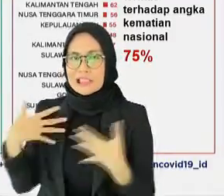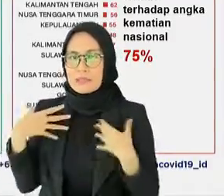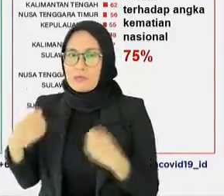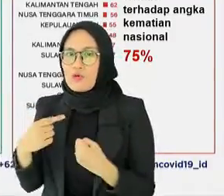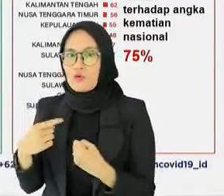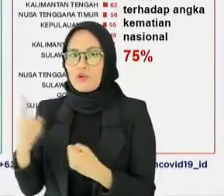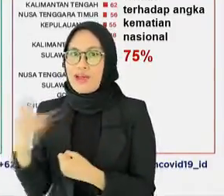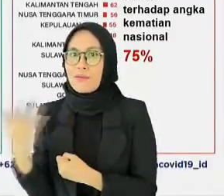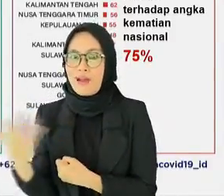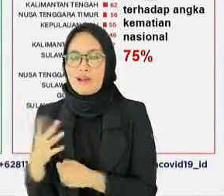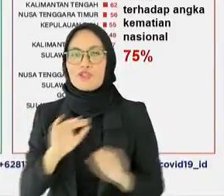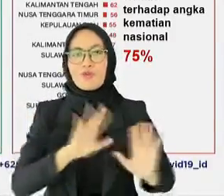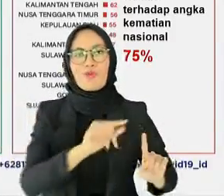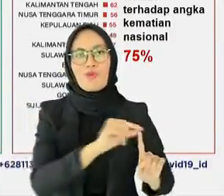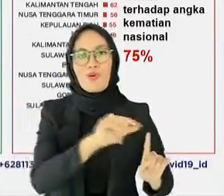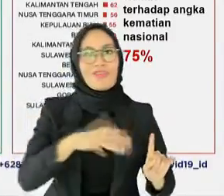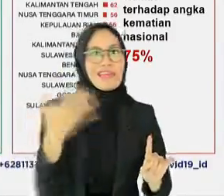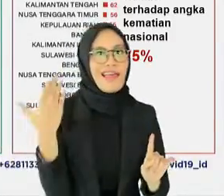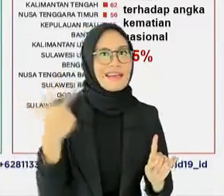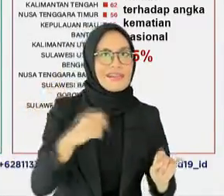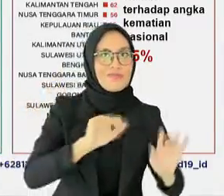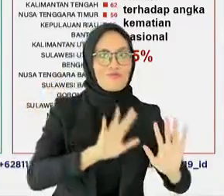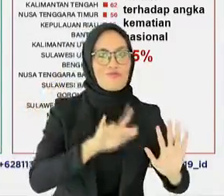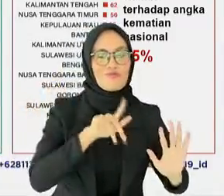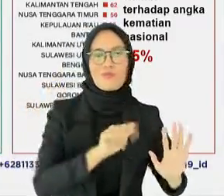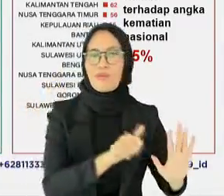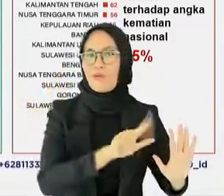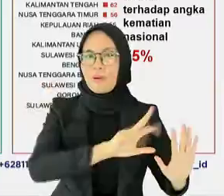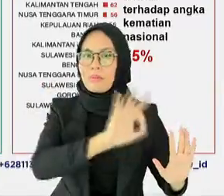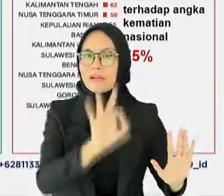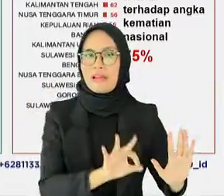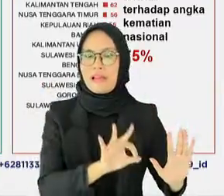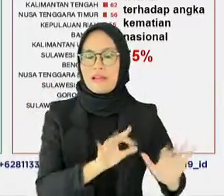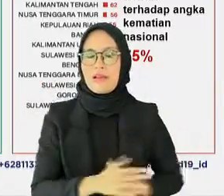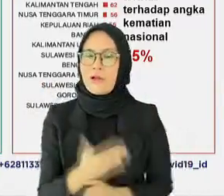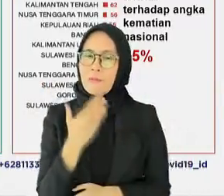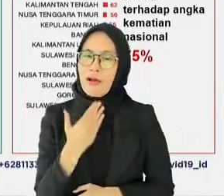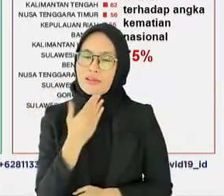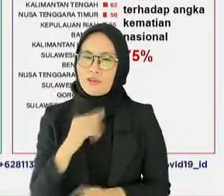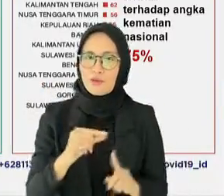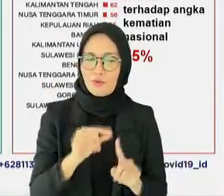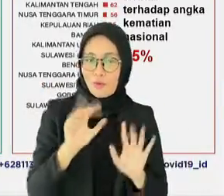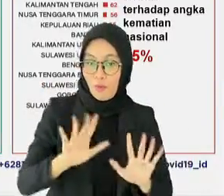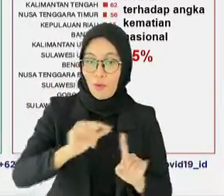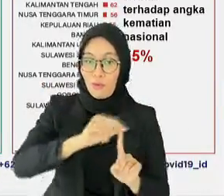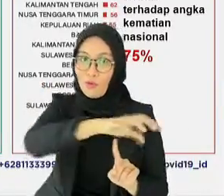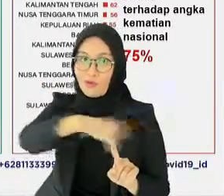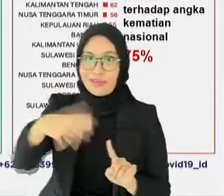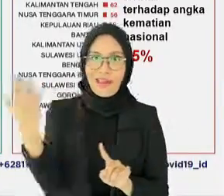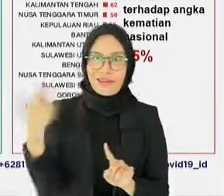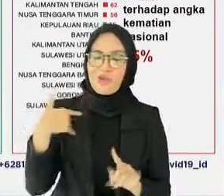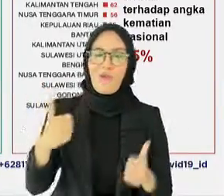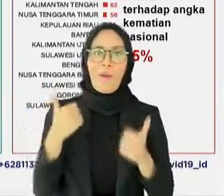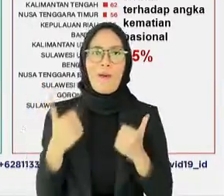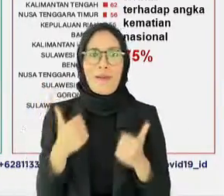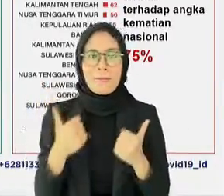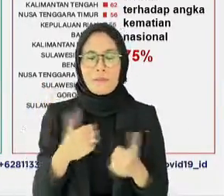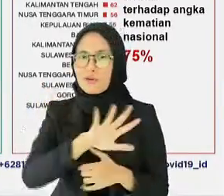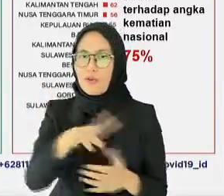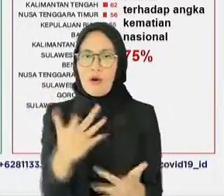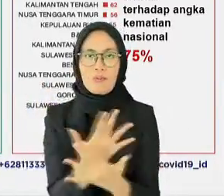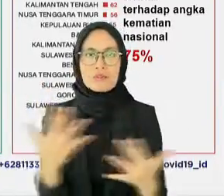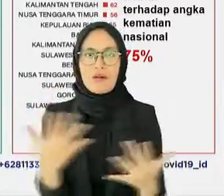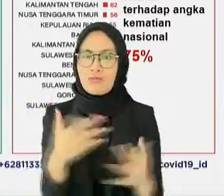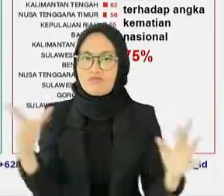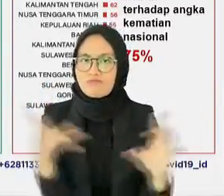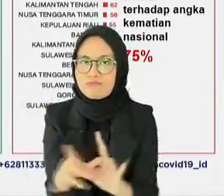kepada seluruh tenaga kesehatan, pemerintah daerah, dan seluruh lapisan masyarakatnya yang telah bahu-membahu dan bergerak cepat